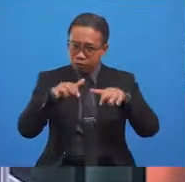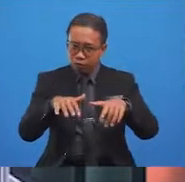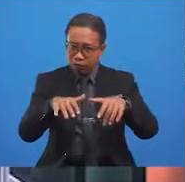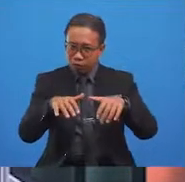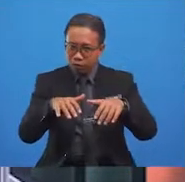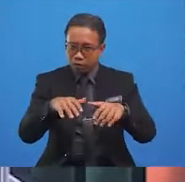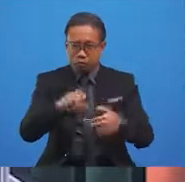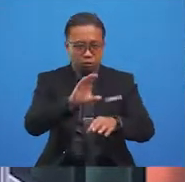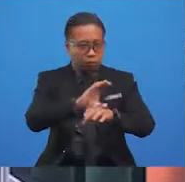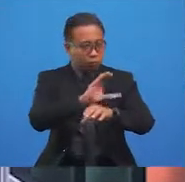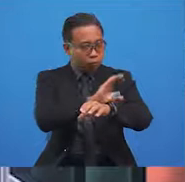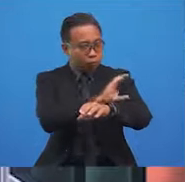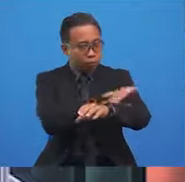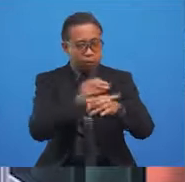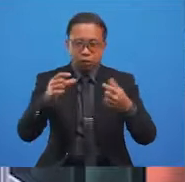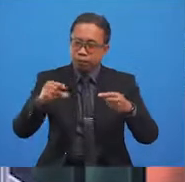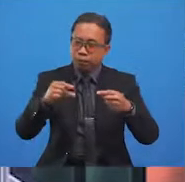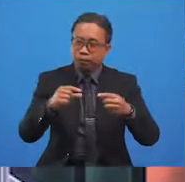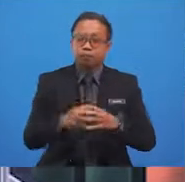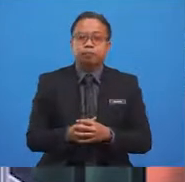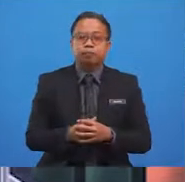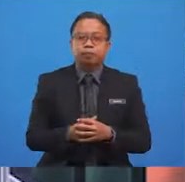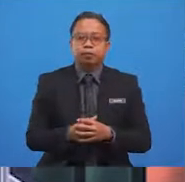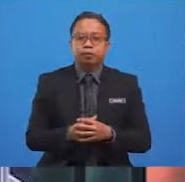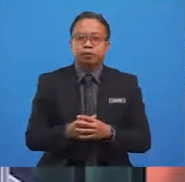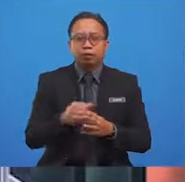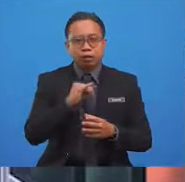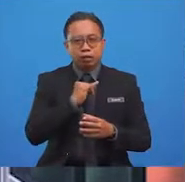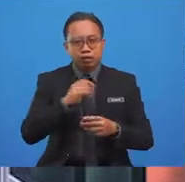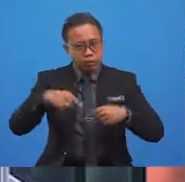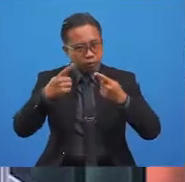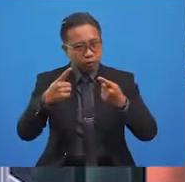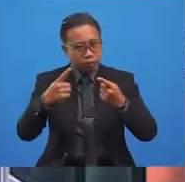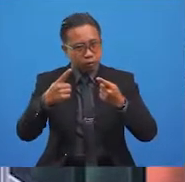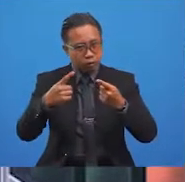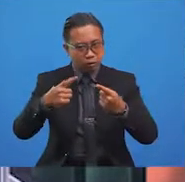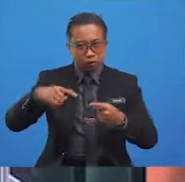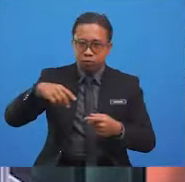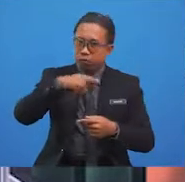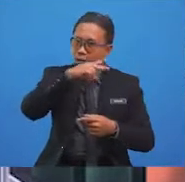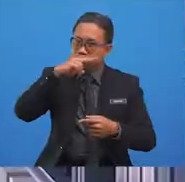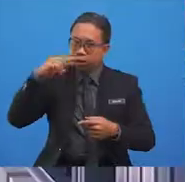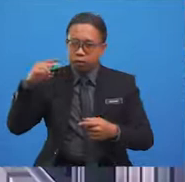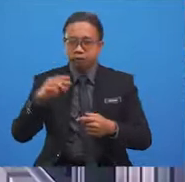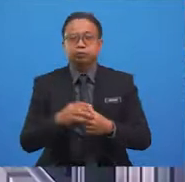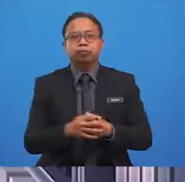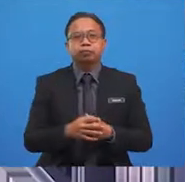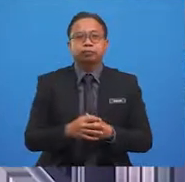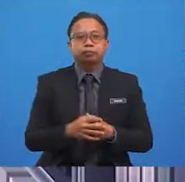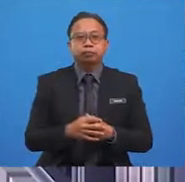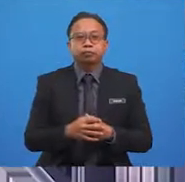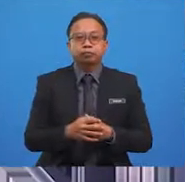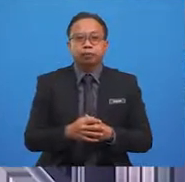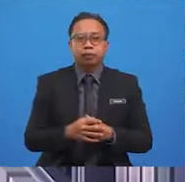Sometimes I go swimming. I get to meet my friends when I do this. Nice,